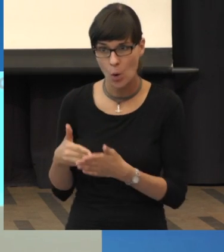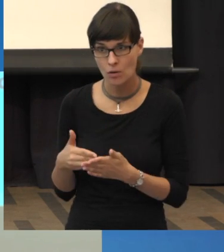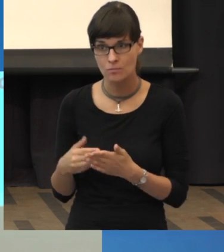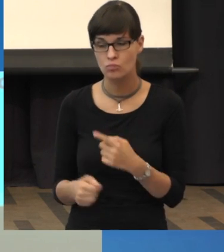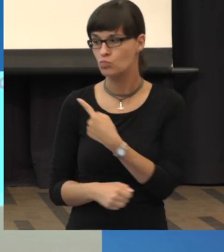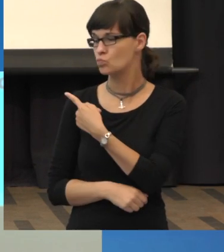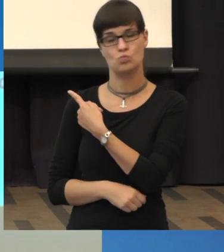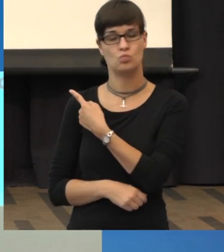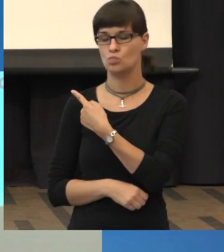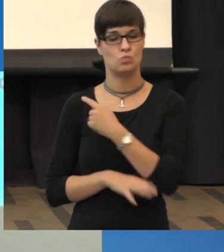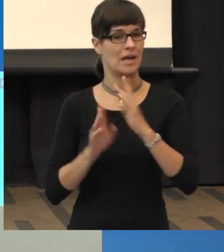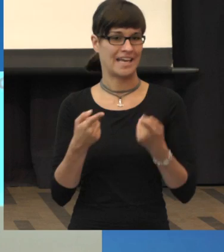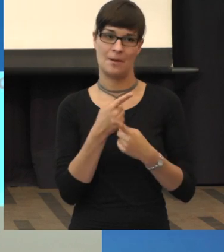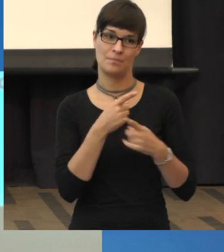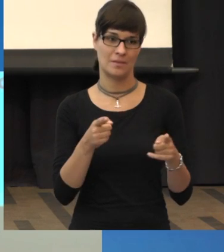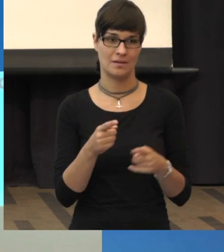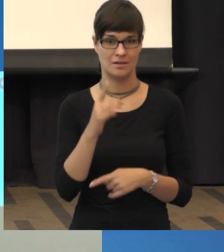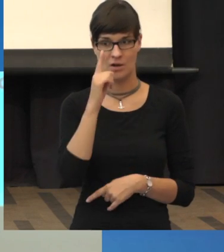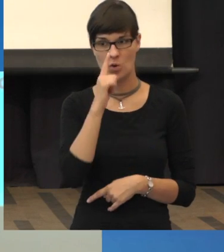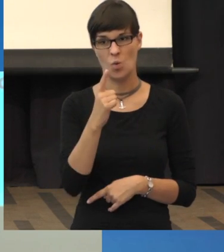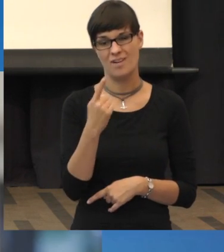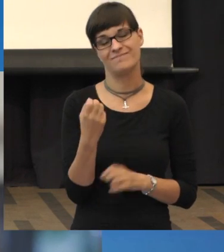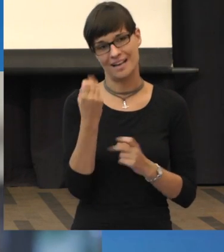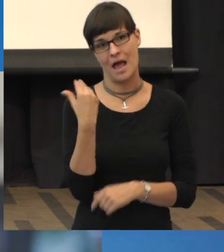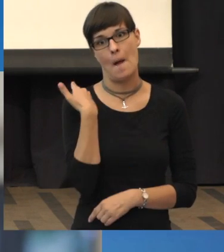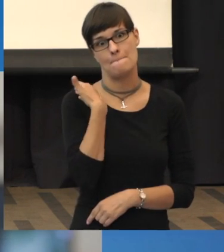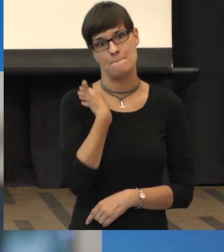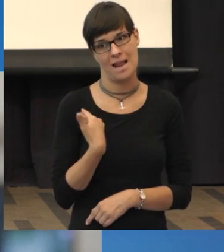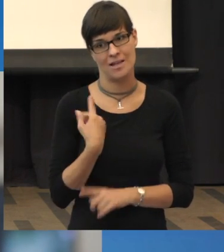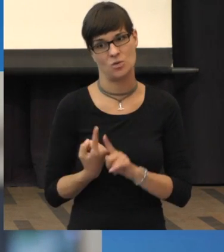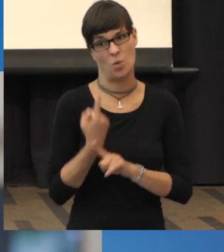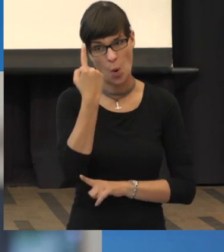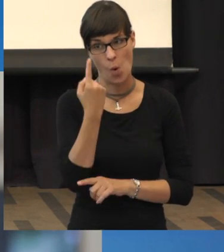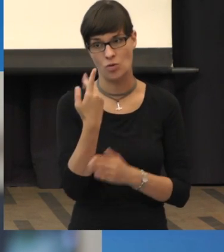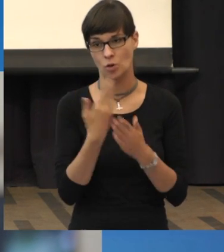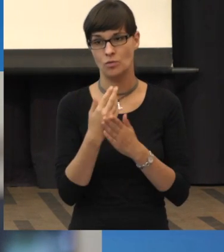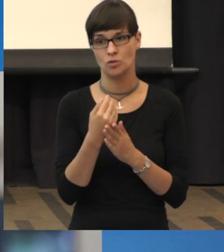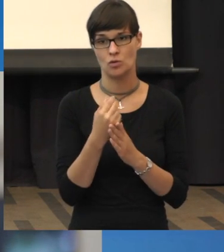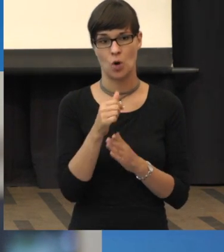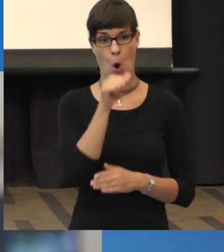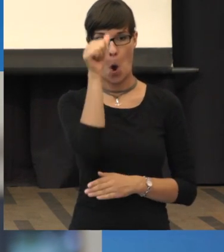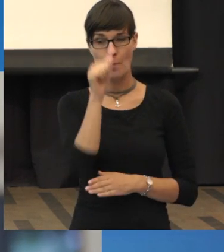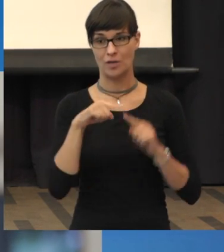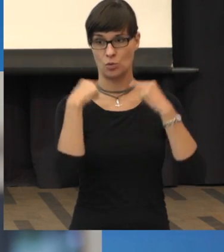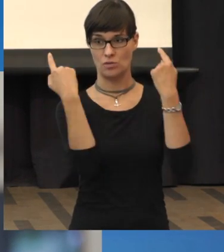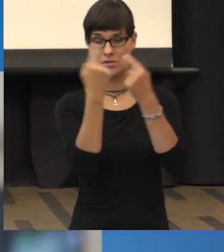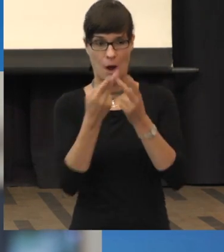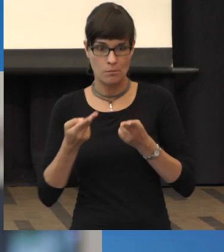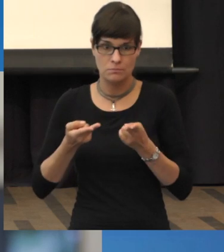Es sei denn, nur die Belastung für den Patienten ist ja nicht unerheblich. Man muss in eine OP rein, die Patienten sind meistens älterer Menschen.